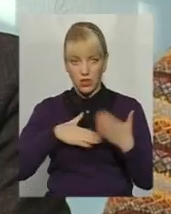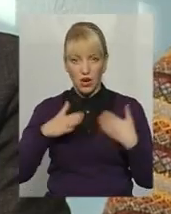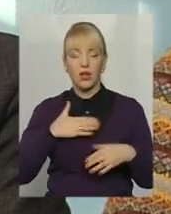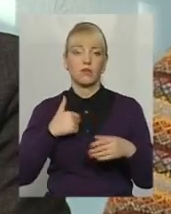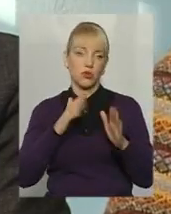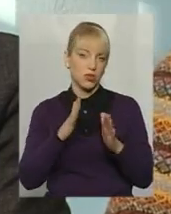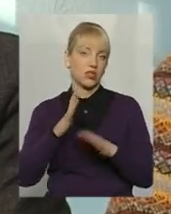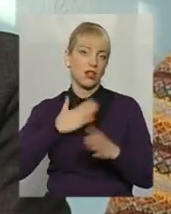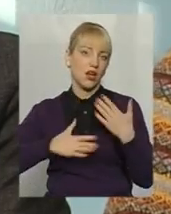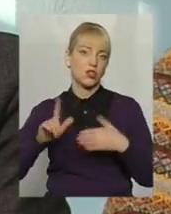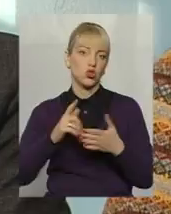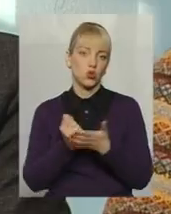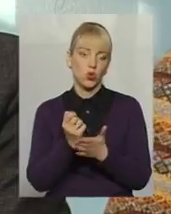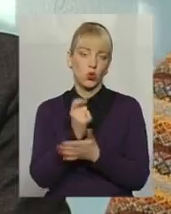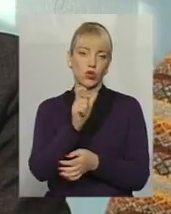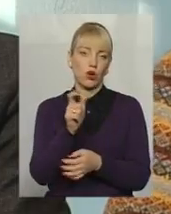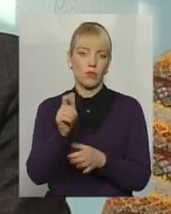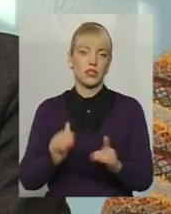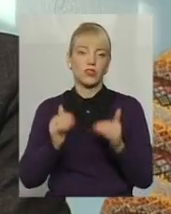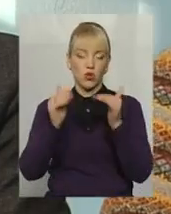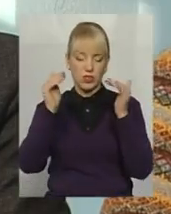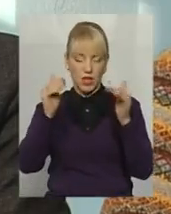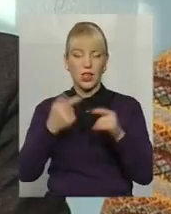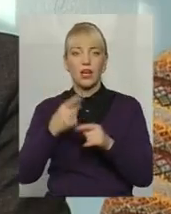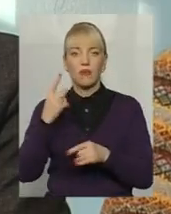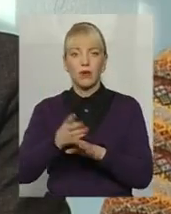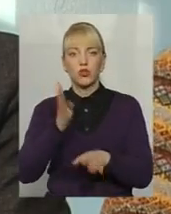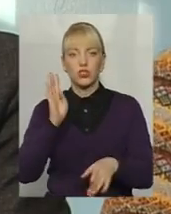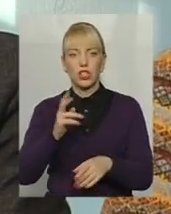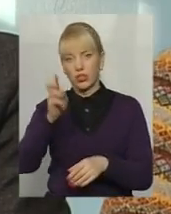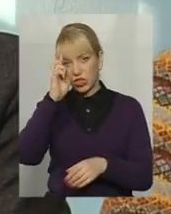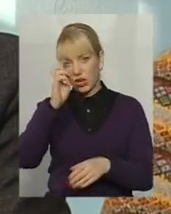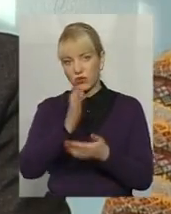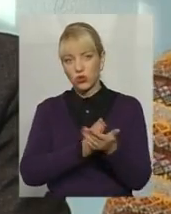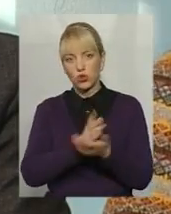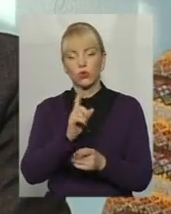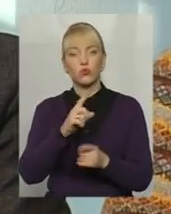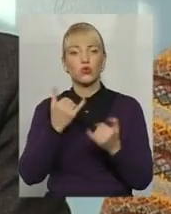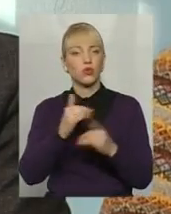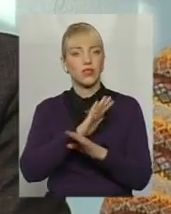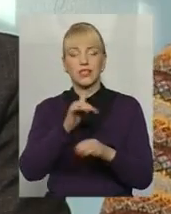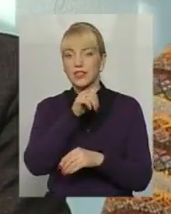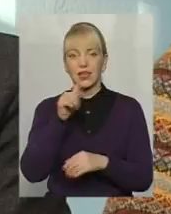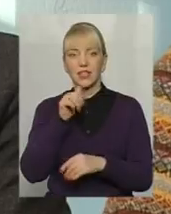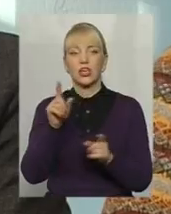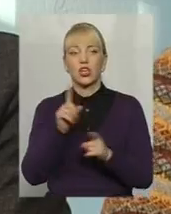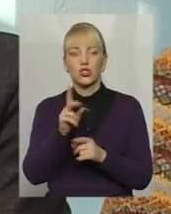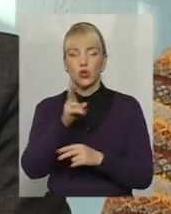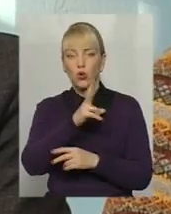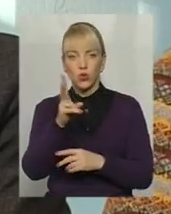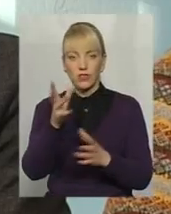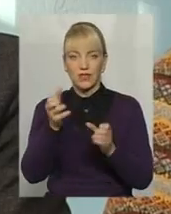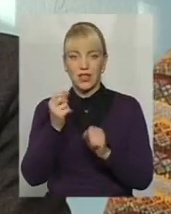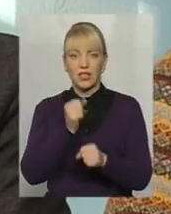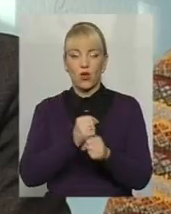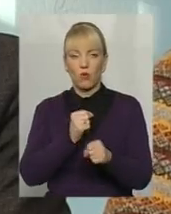щоб доходи громадян зростали, в першу чергу державних службовців, тому що сьогодні не секрет, що когось взяти